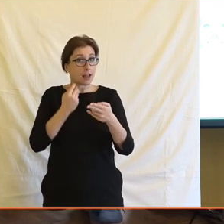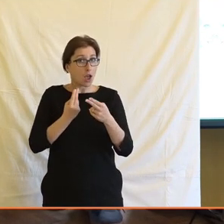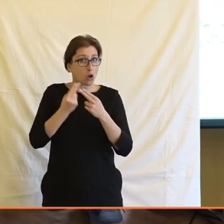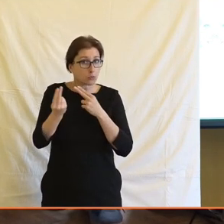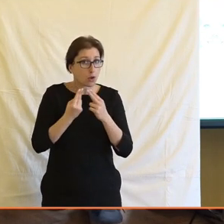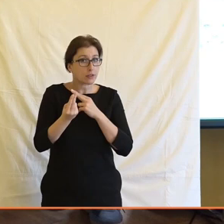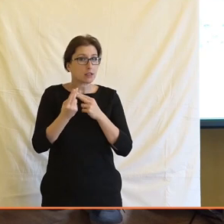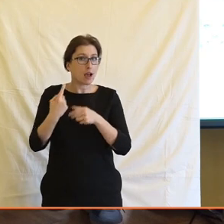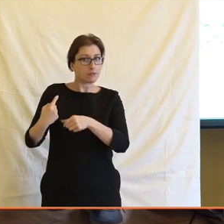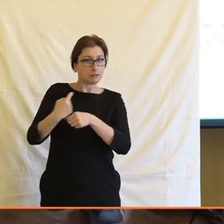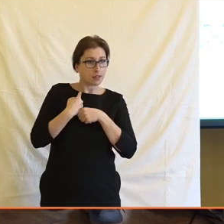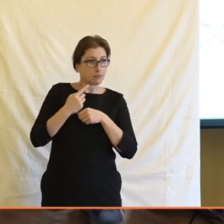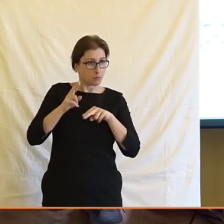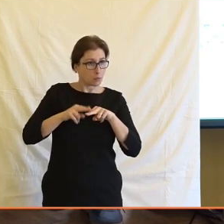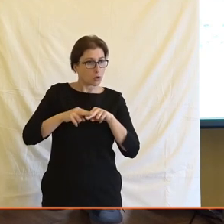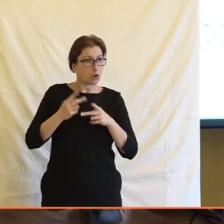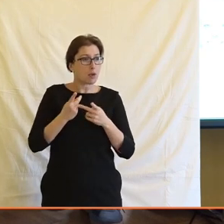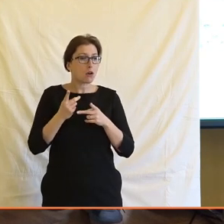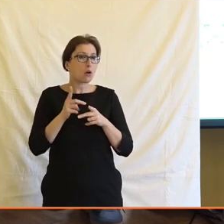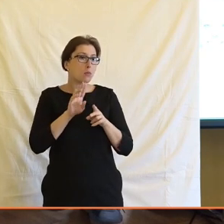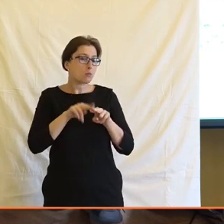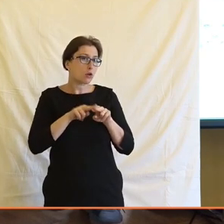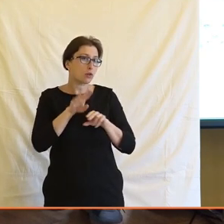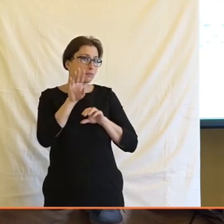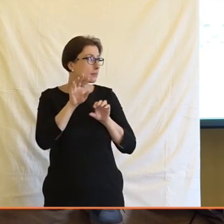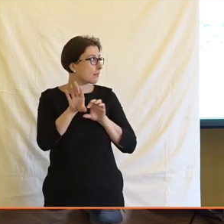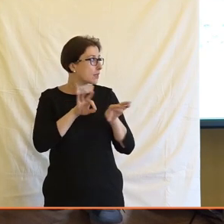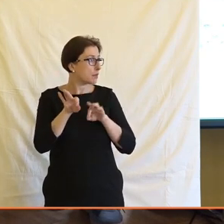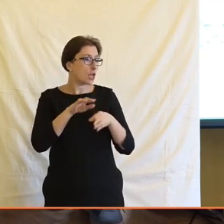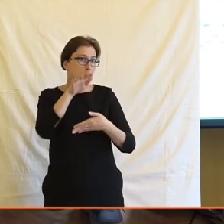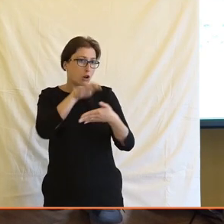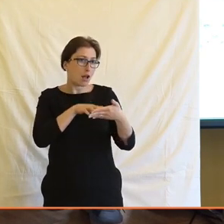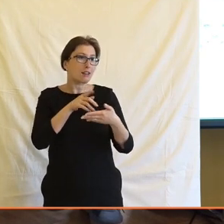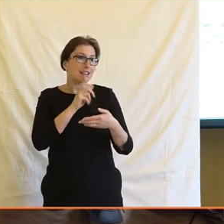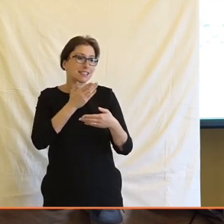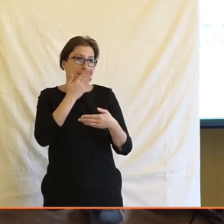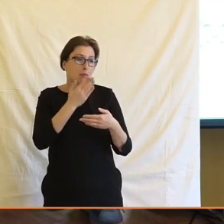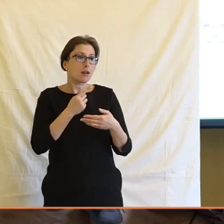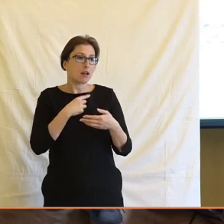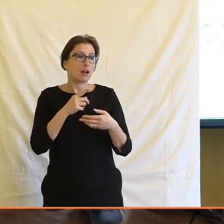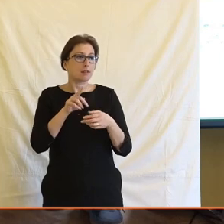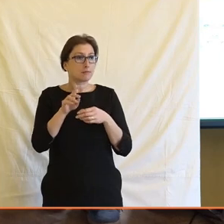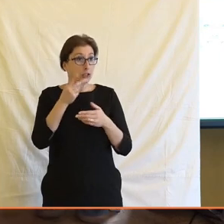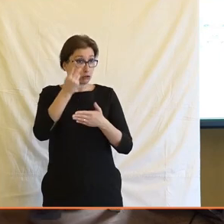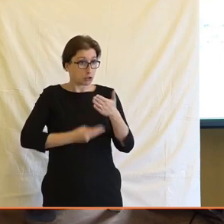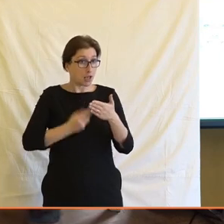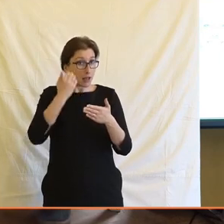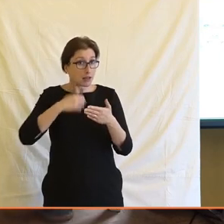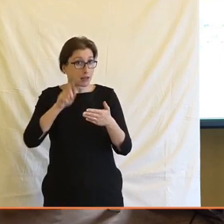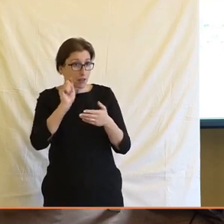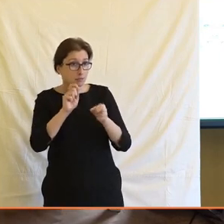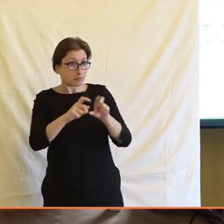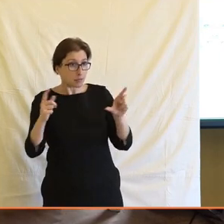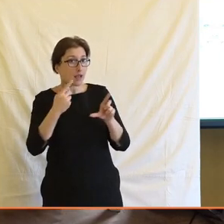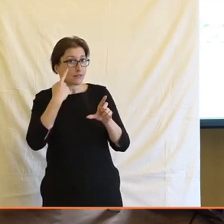ovlivňuje? Nebo třeba ten výběr dalších článků? Jo, že právě, že asi je pro to je důležité, jestli se to čte, nevím teďka, jestli třeba ty